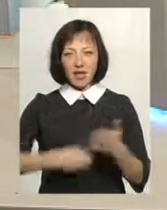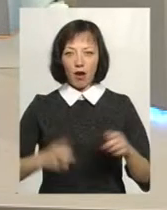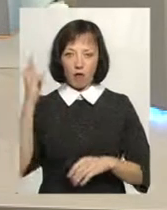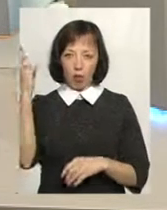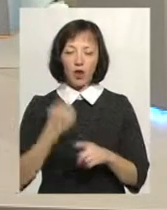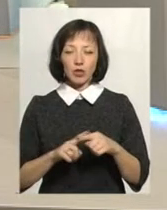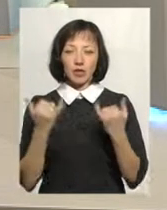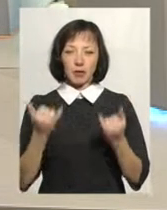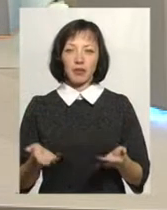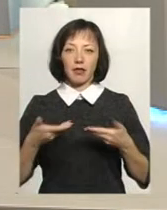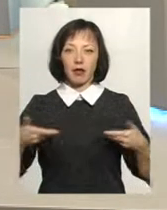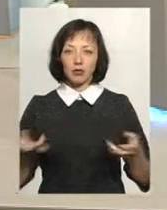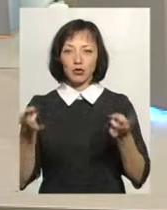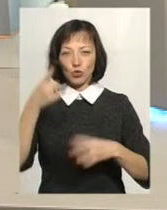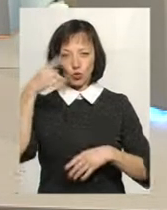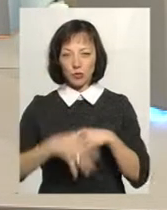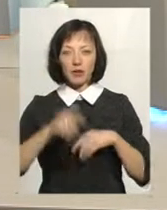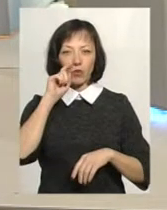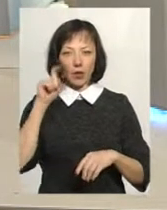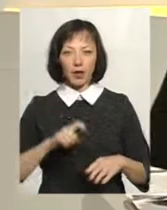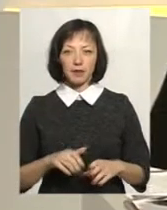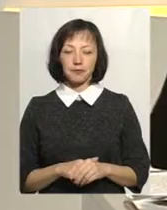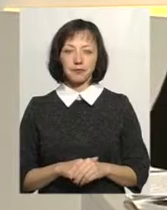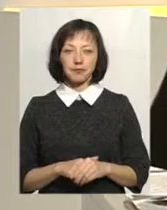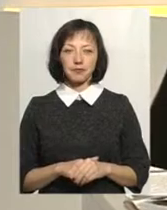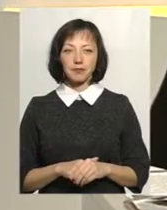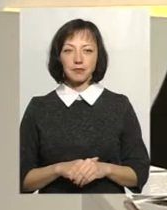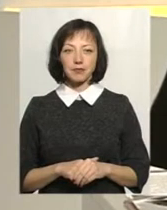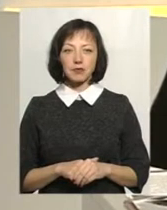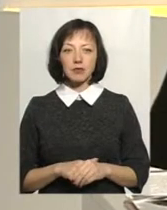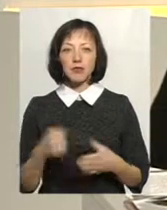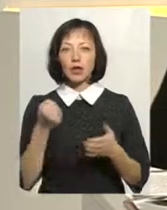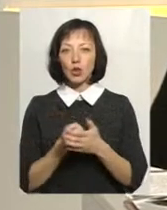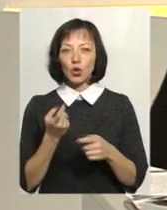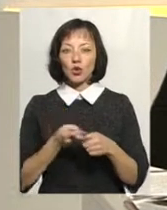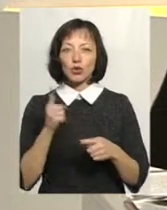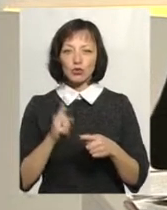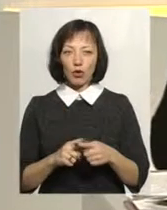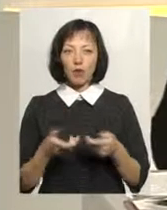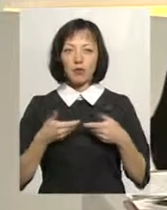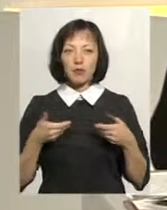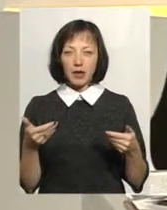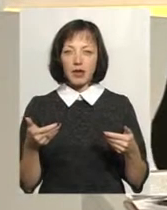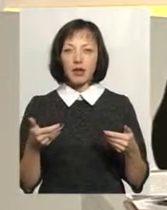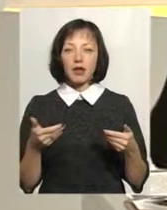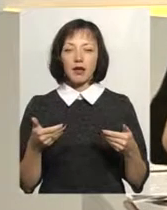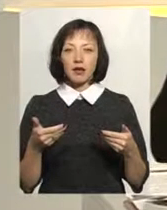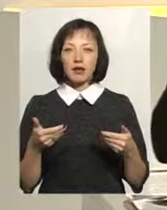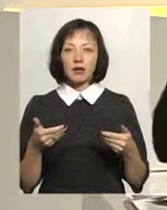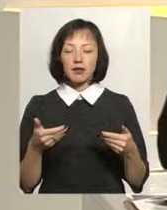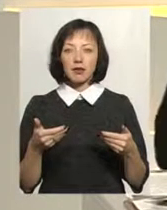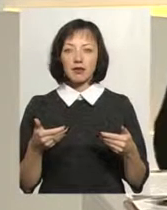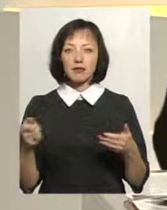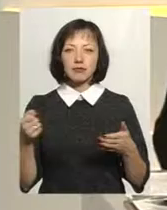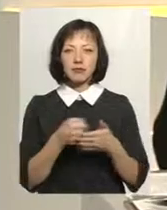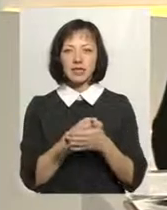те, що нам необхідно зрозуміти в Україні. До цього ми йшли, як кажуть, 70 років. Тому що в